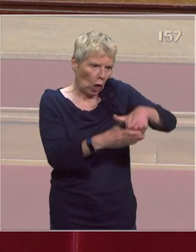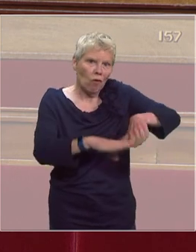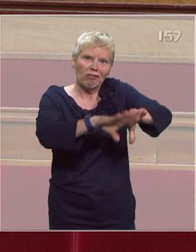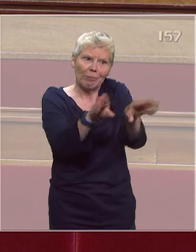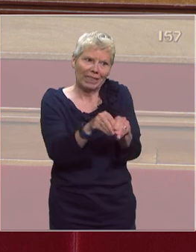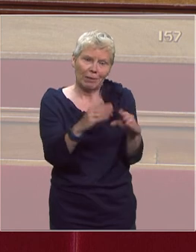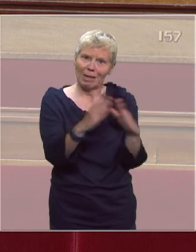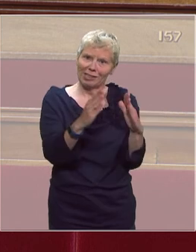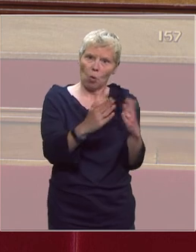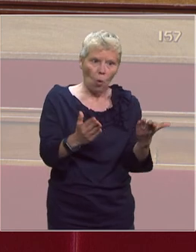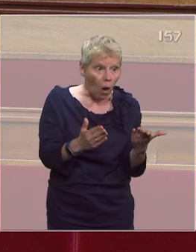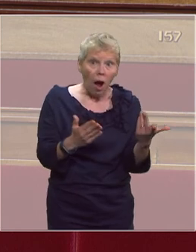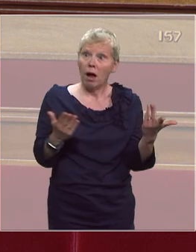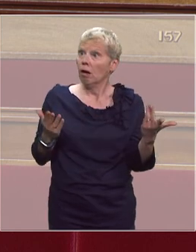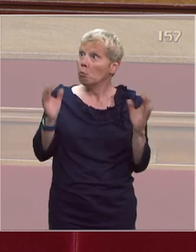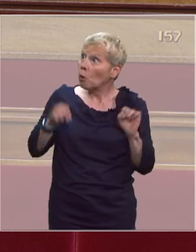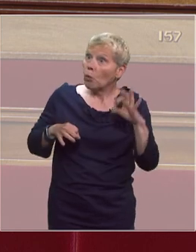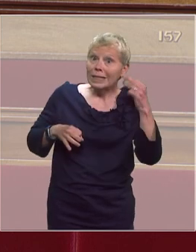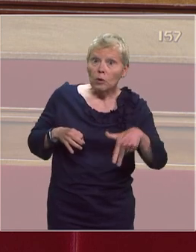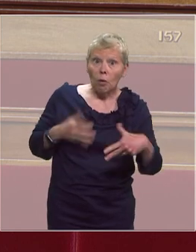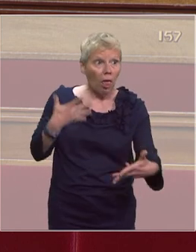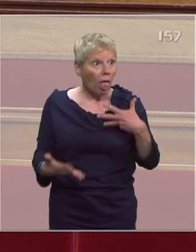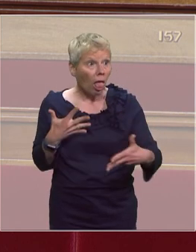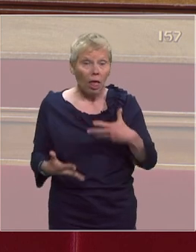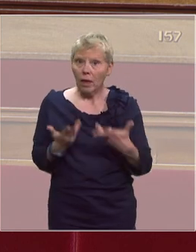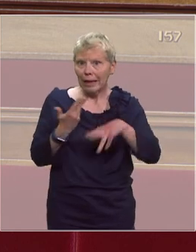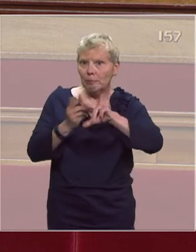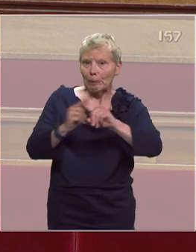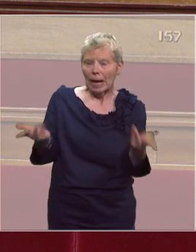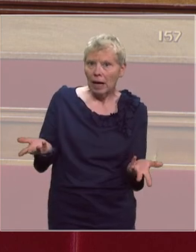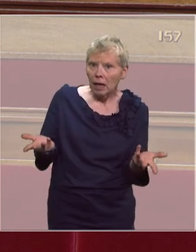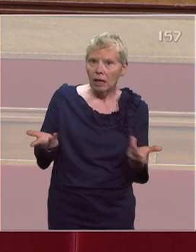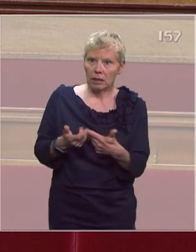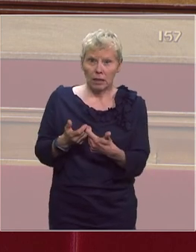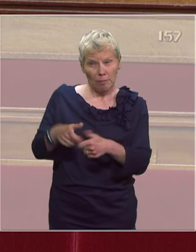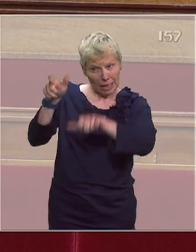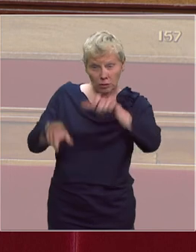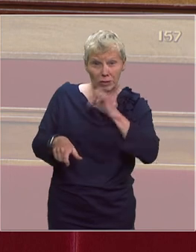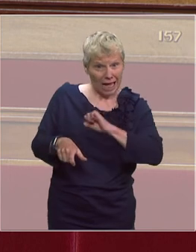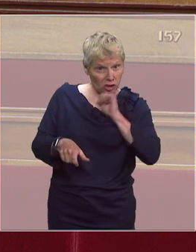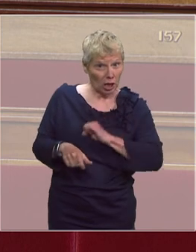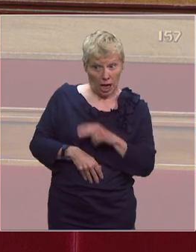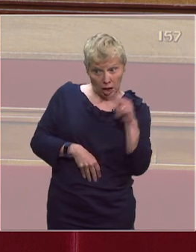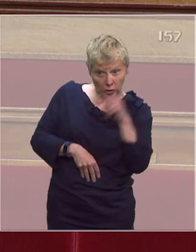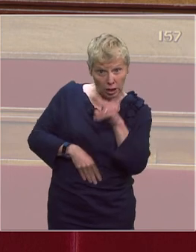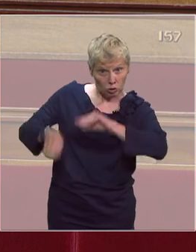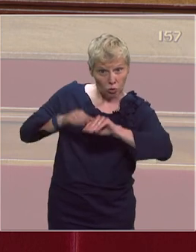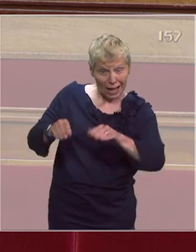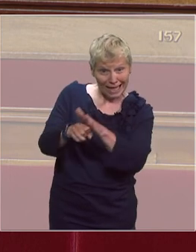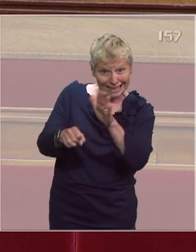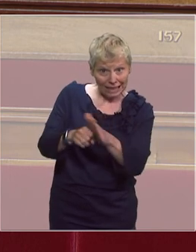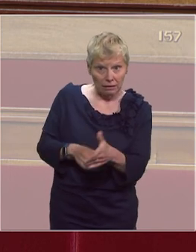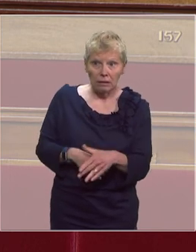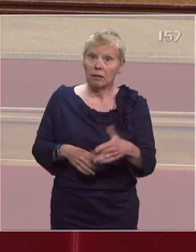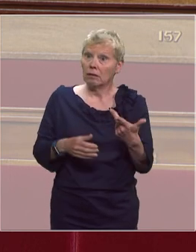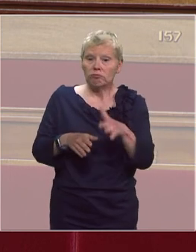question récurrente, sans réponse. nos aînés sont-ils suffisamment pris en compte ? Dans certaines régions, les ARS ne